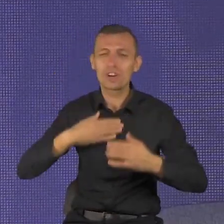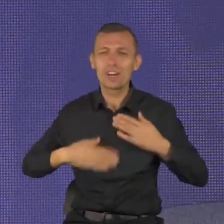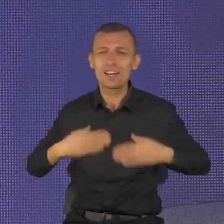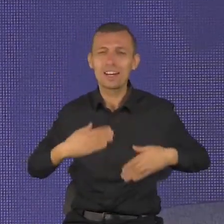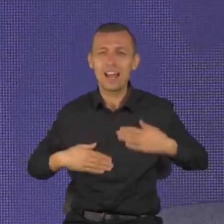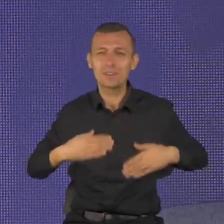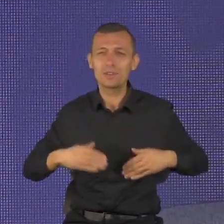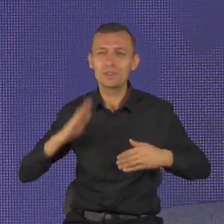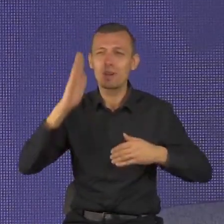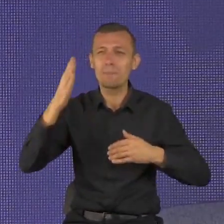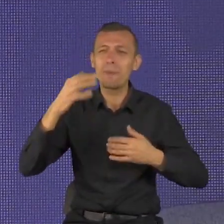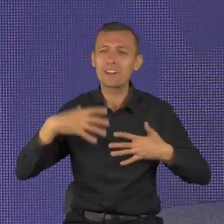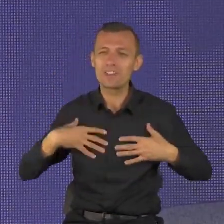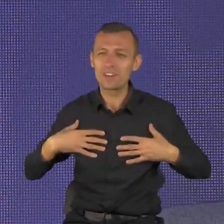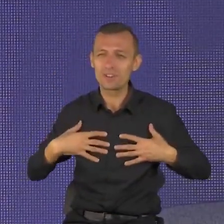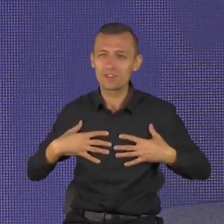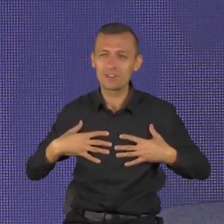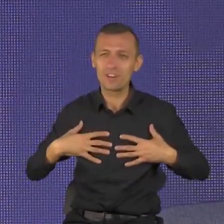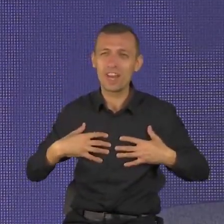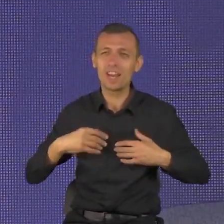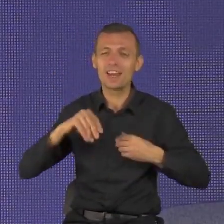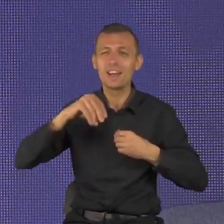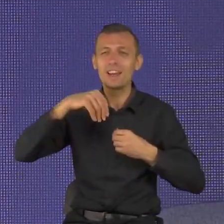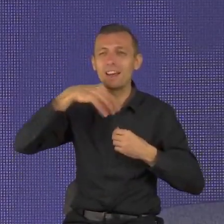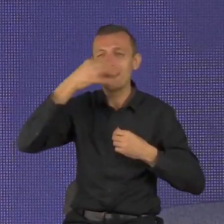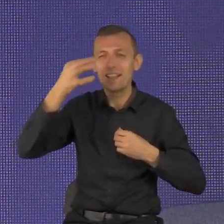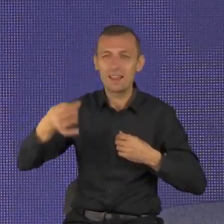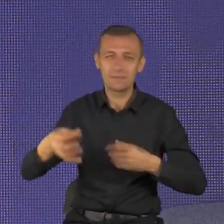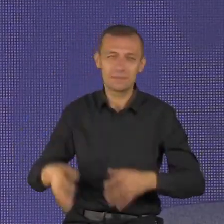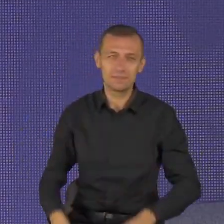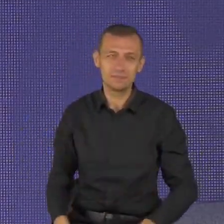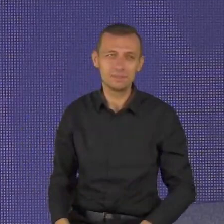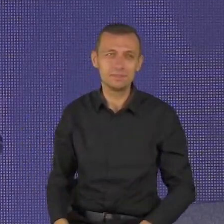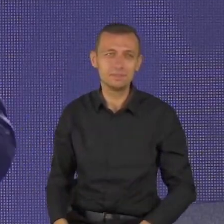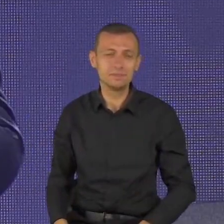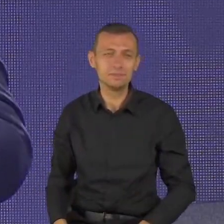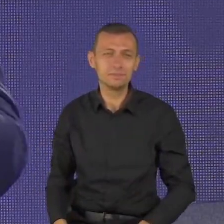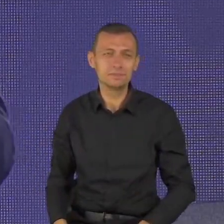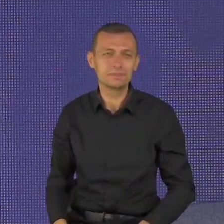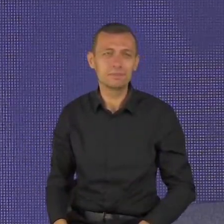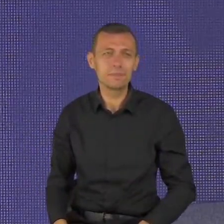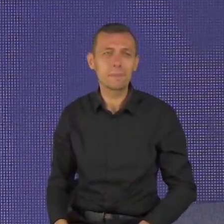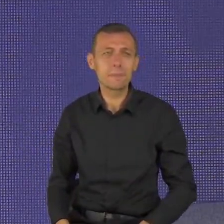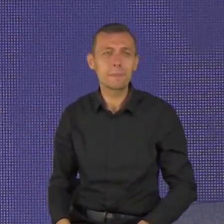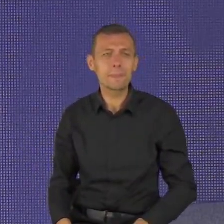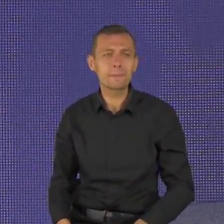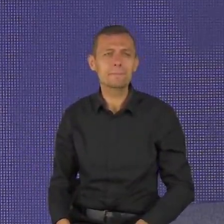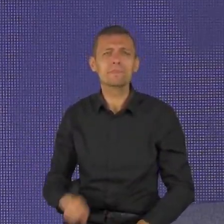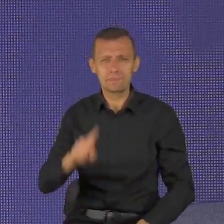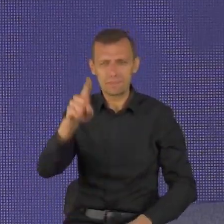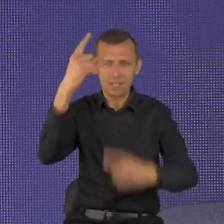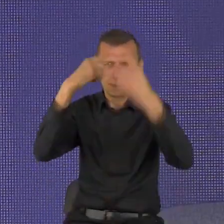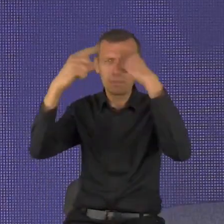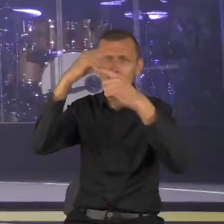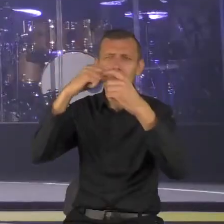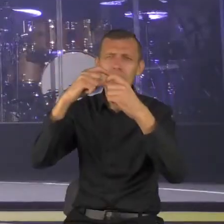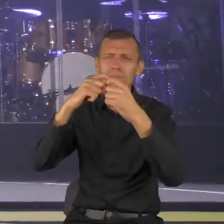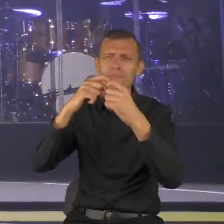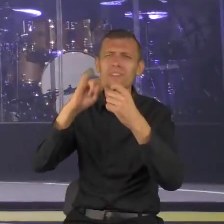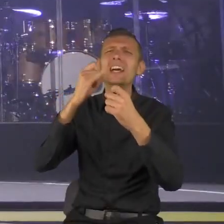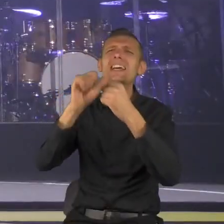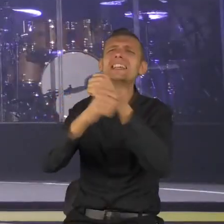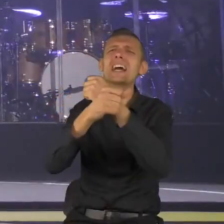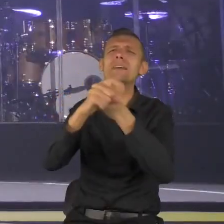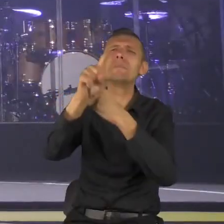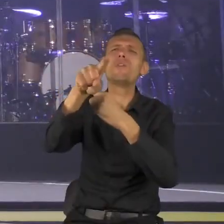motywacją. Zadaj więc sobie kilka takich pytań. Co mną kieruje, by zawsze pchać po więcej? Co